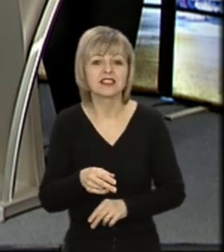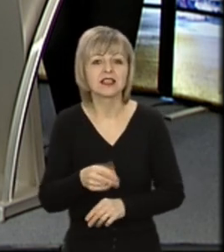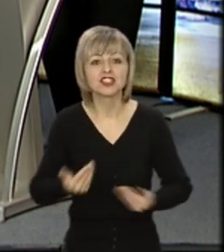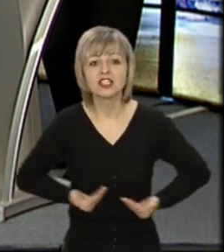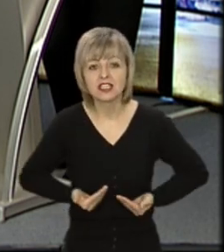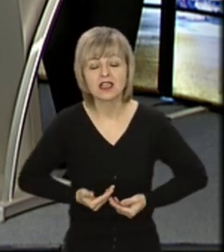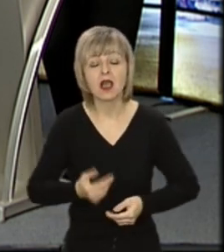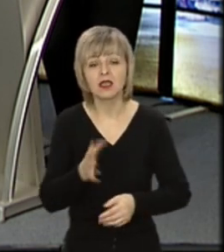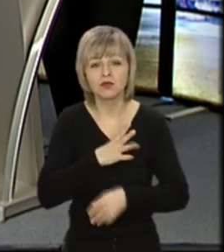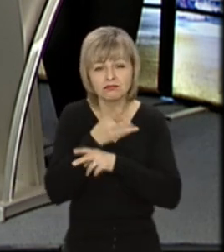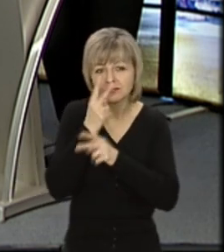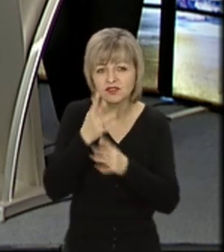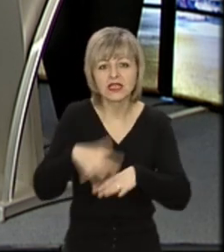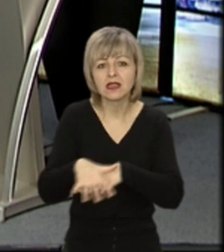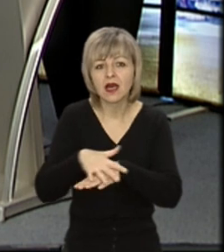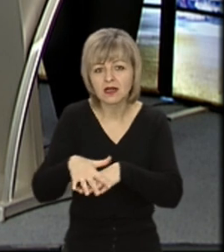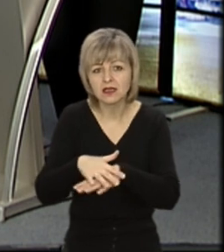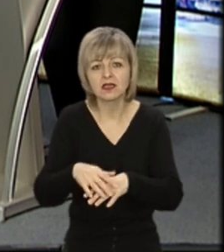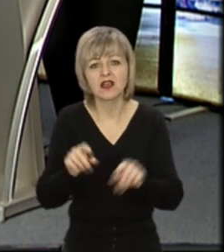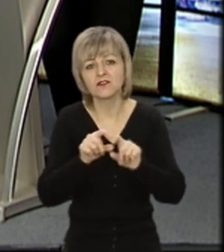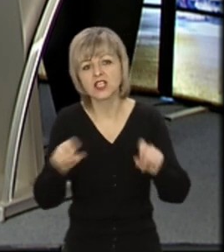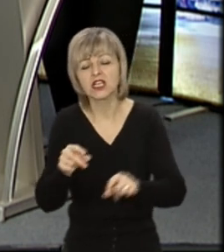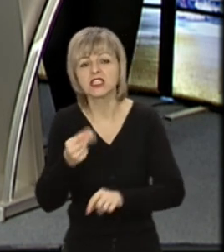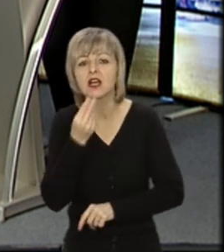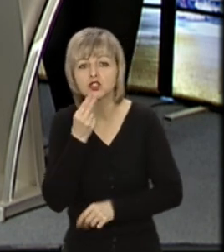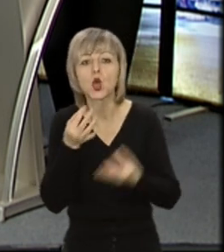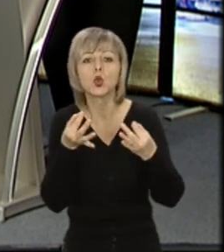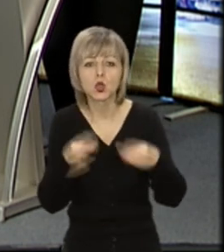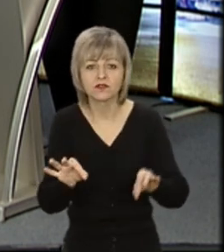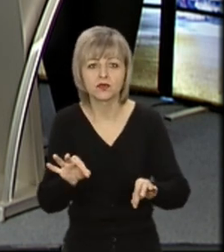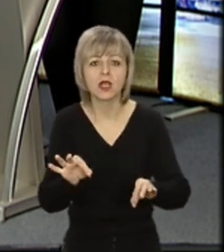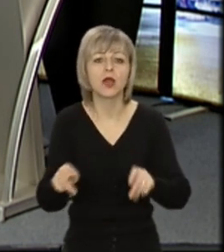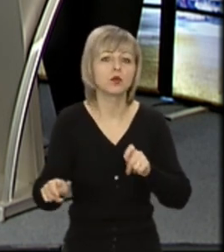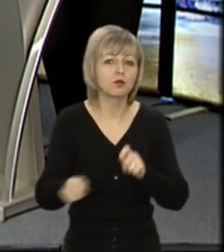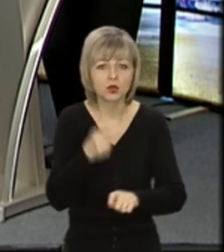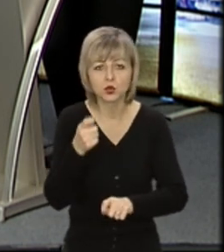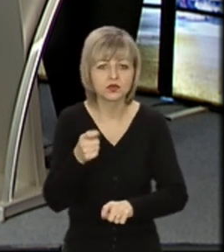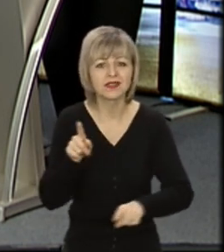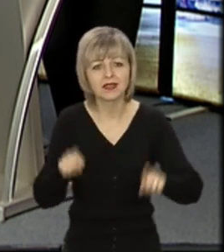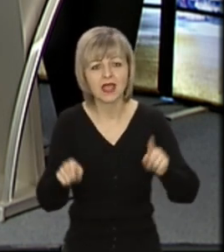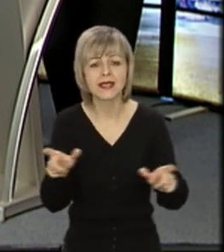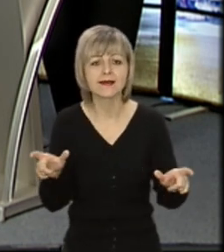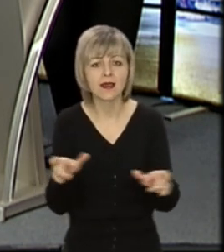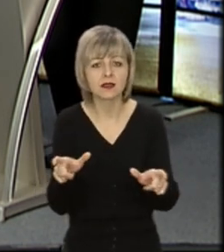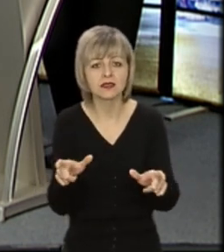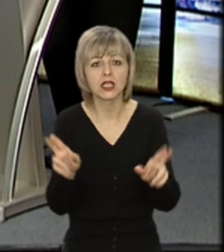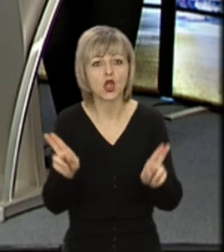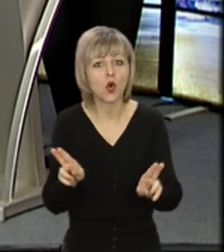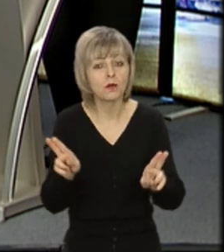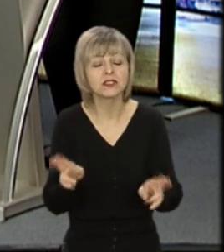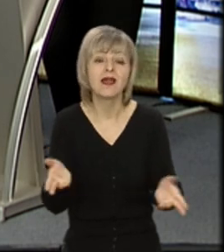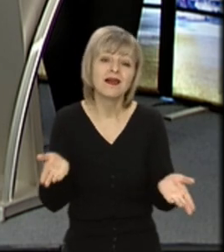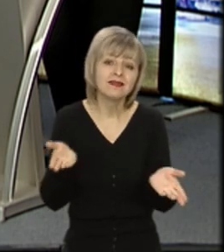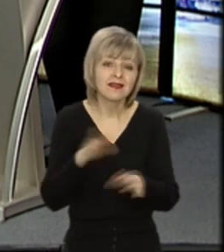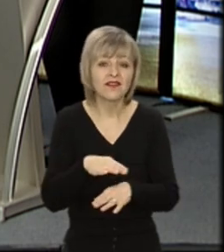сюжеті, що на ринках і в деяких закладах речування дозволяють собі порушувати деякі карантинні обмеження. Давайте